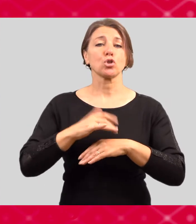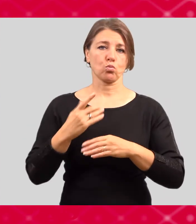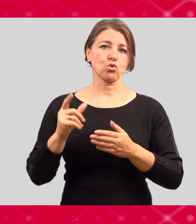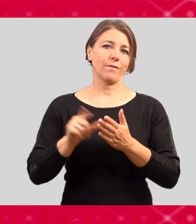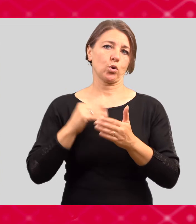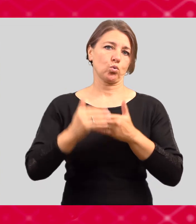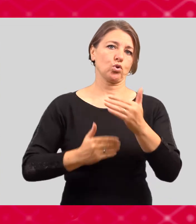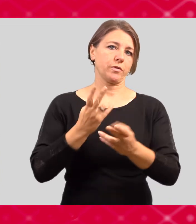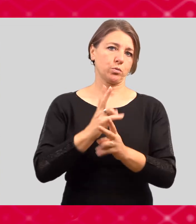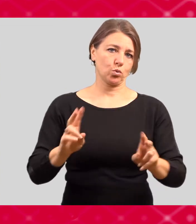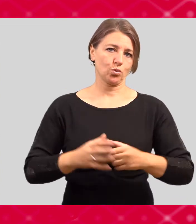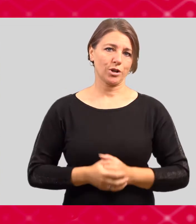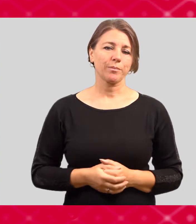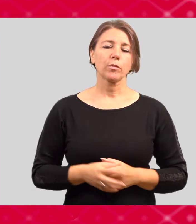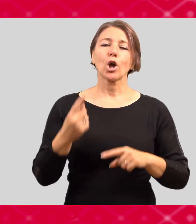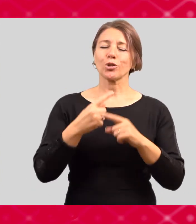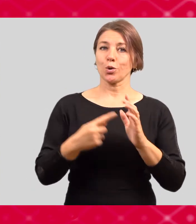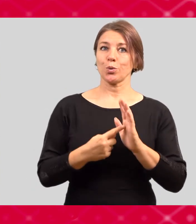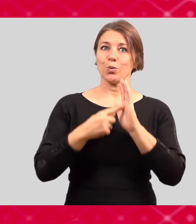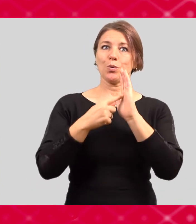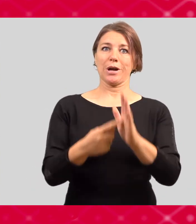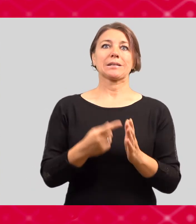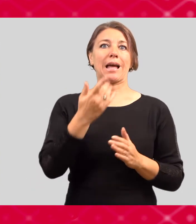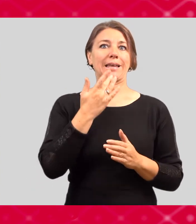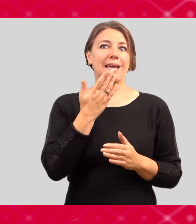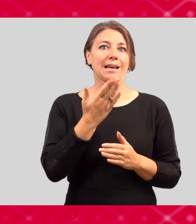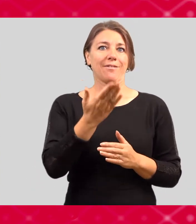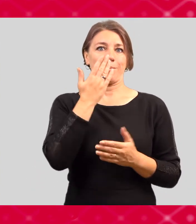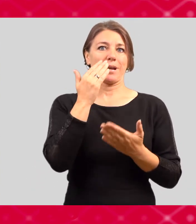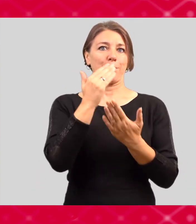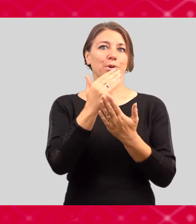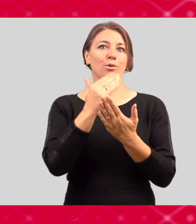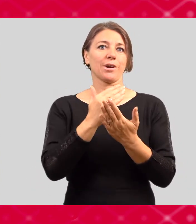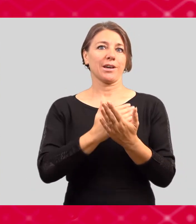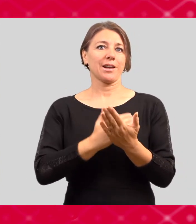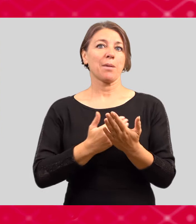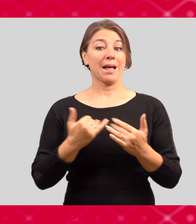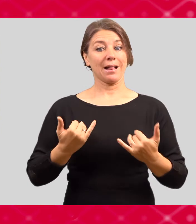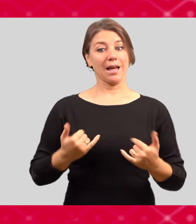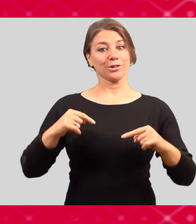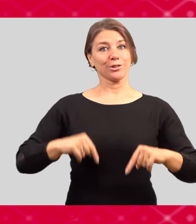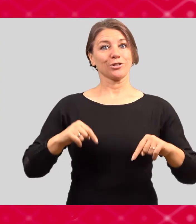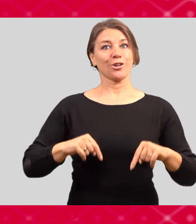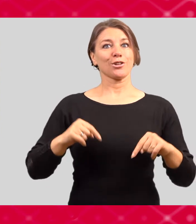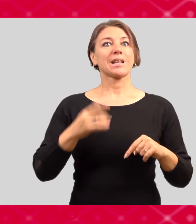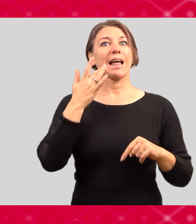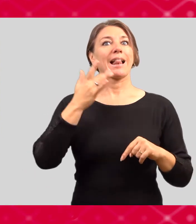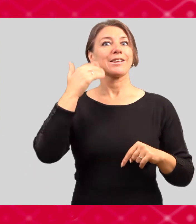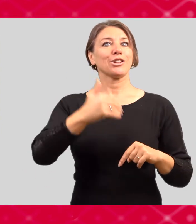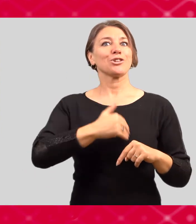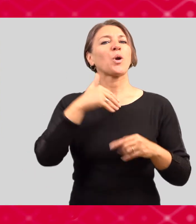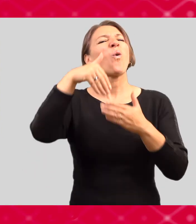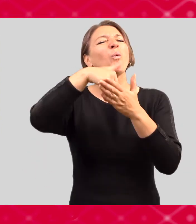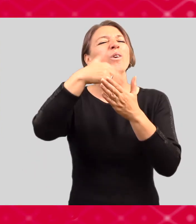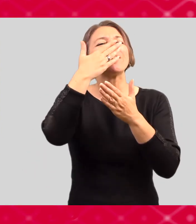Tak jenom tak pro ukázku, jaký je program letošního ročníku